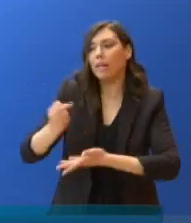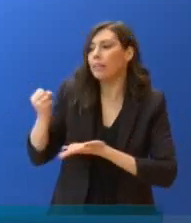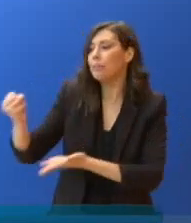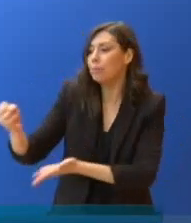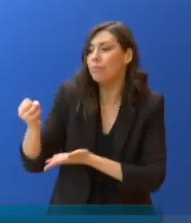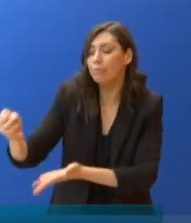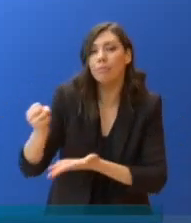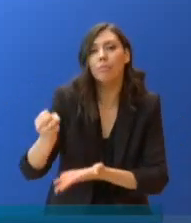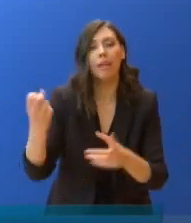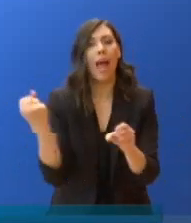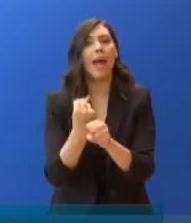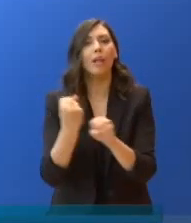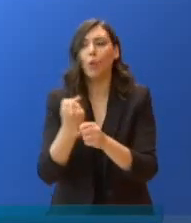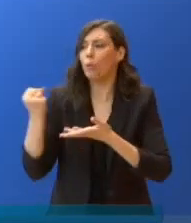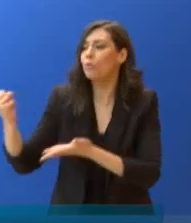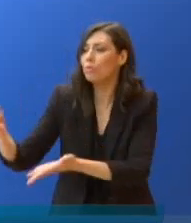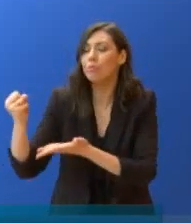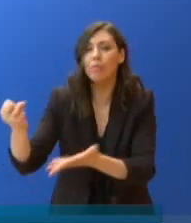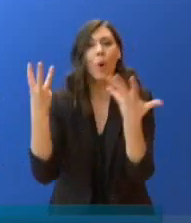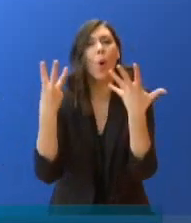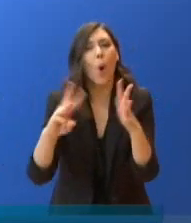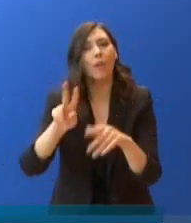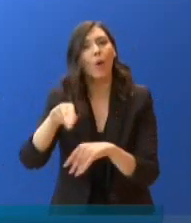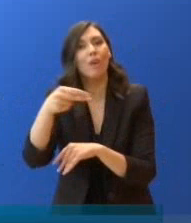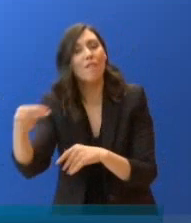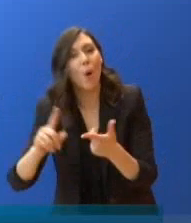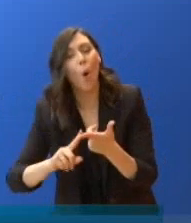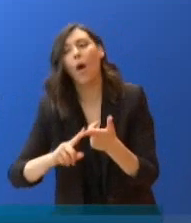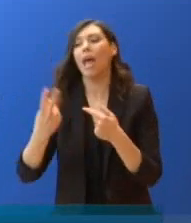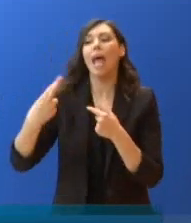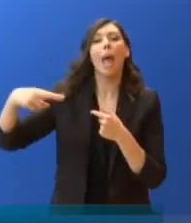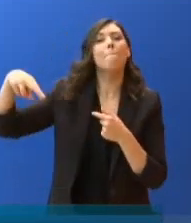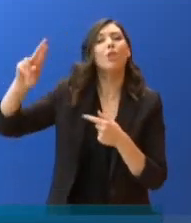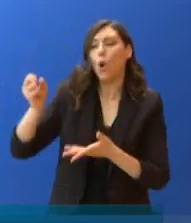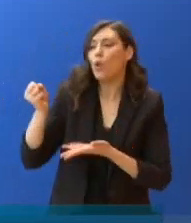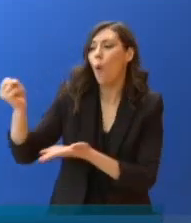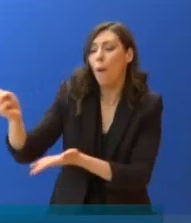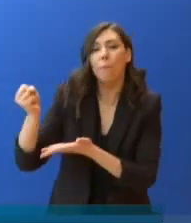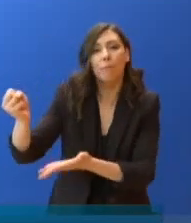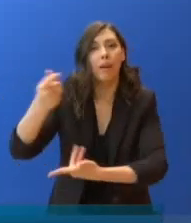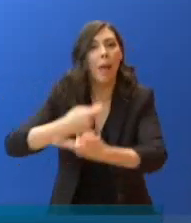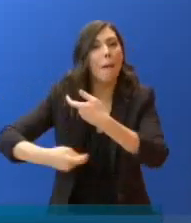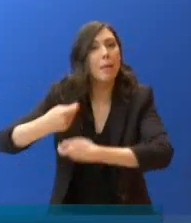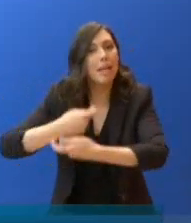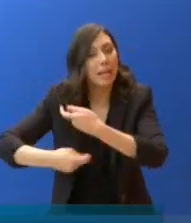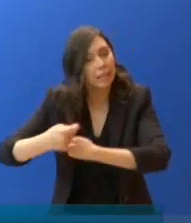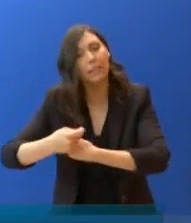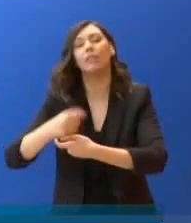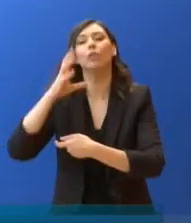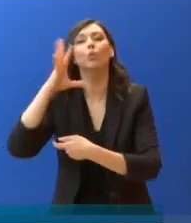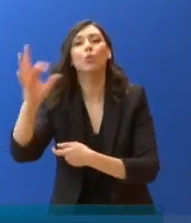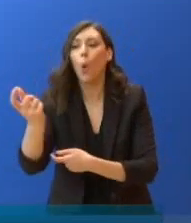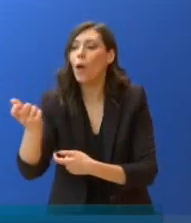ευρώ σε εργαζόμενους που πλήττονται, είτε αφορά επιδότηση επιτοκίου σε επιχειρήσεις που πρέπει να έχουν πρόσβαση σε